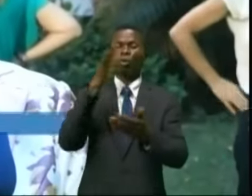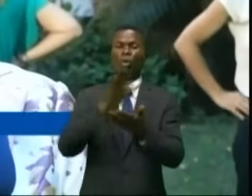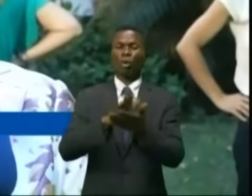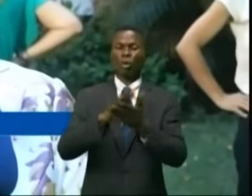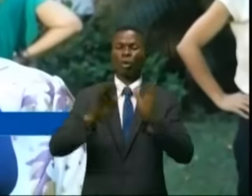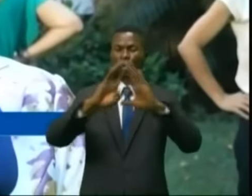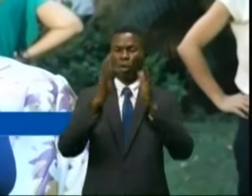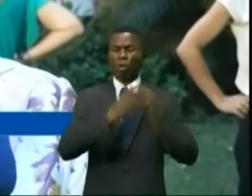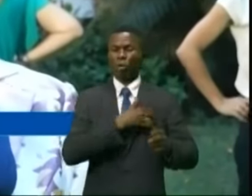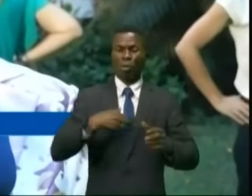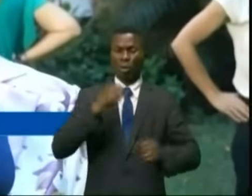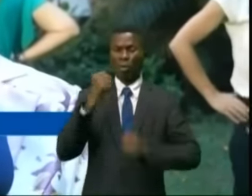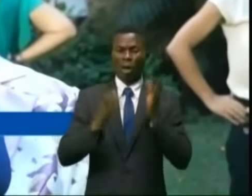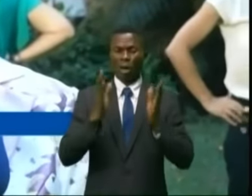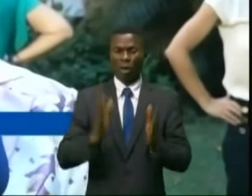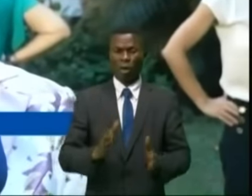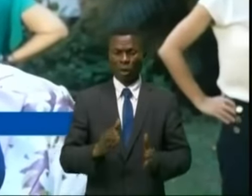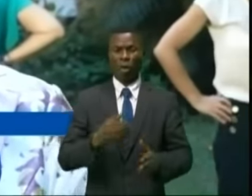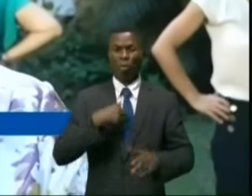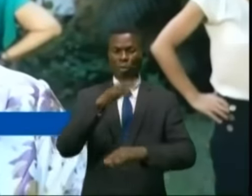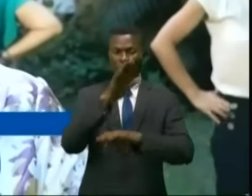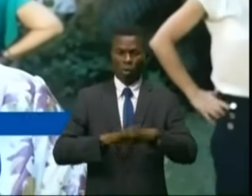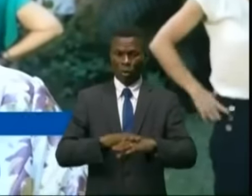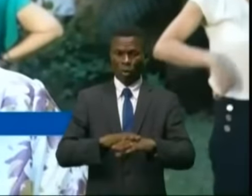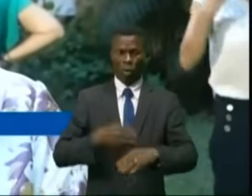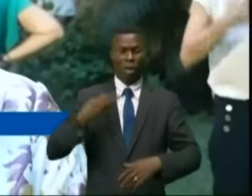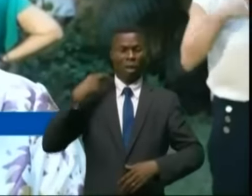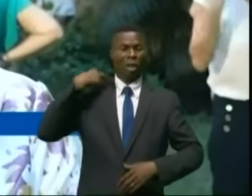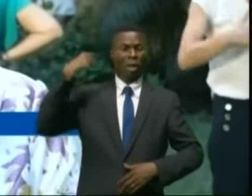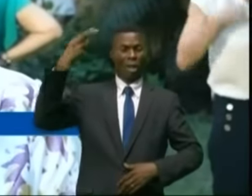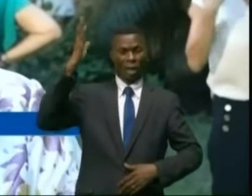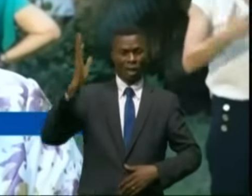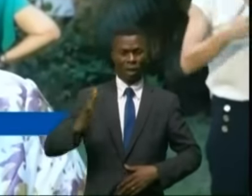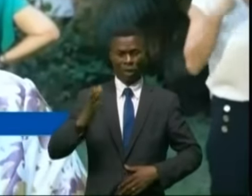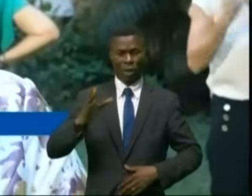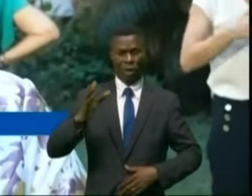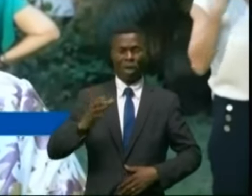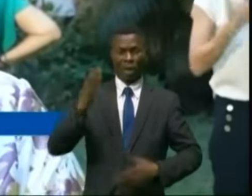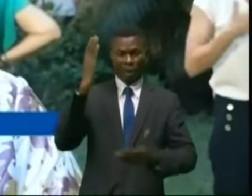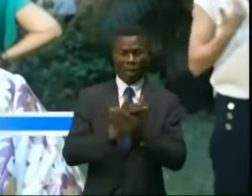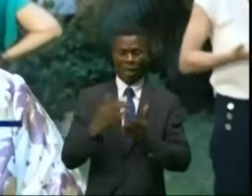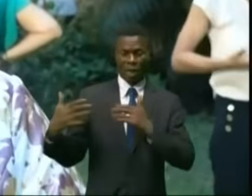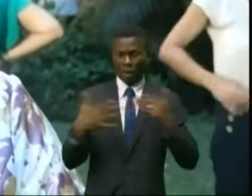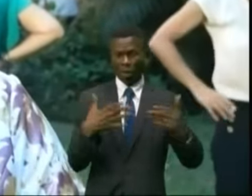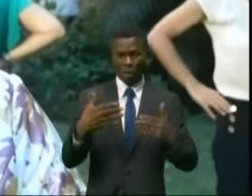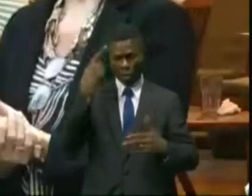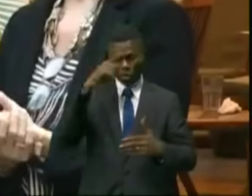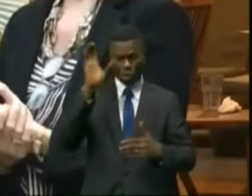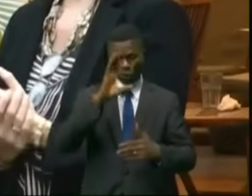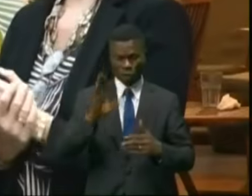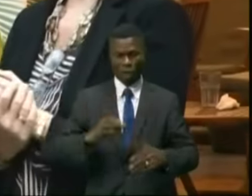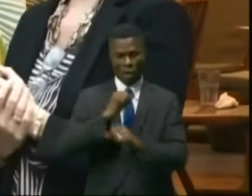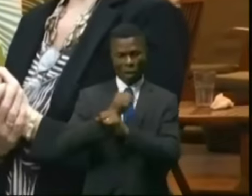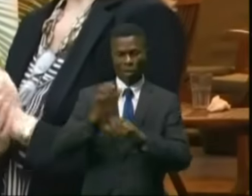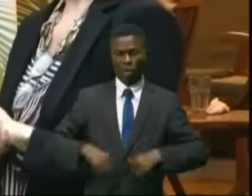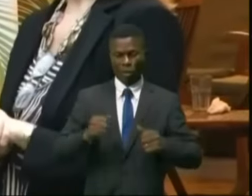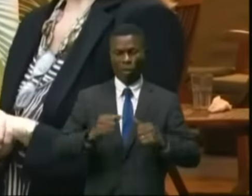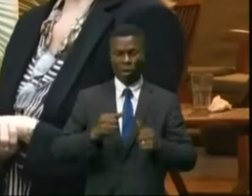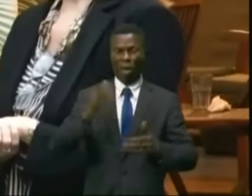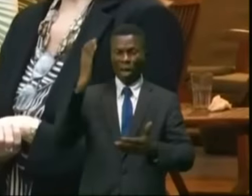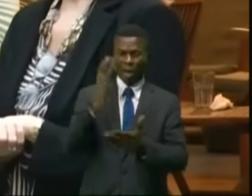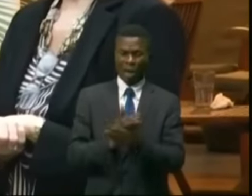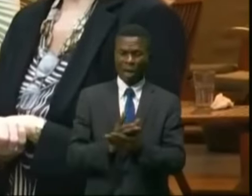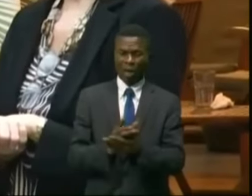toutes ces braves femmes que moi j'appelle des héroïnes qui bravent la peur au risque de leur vie pour combattre l